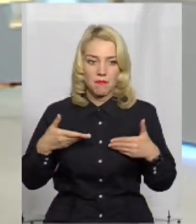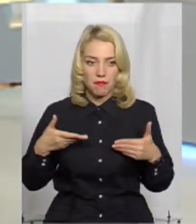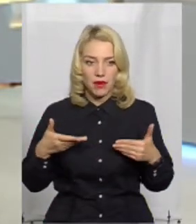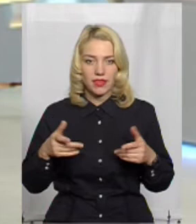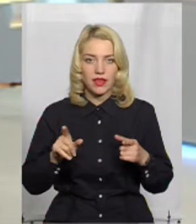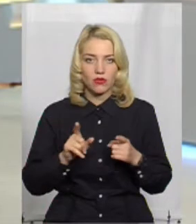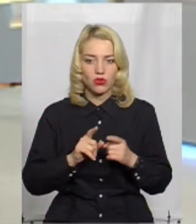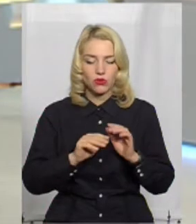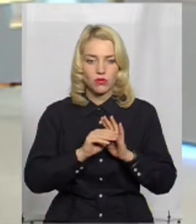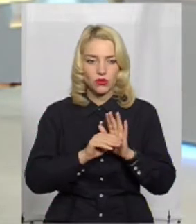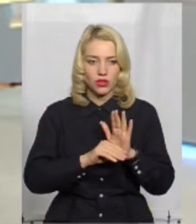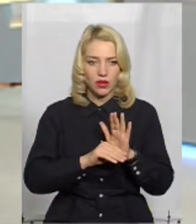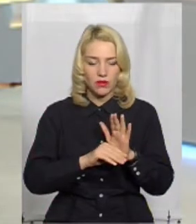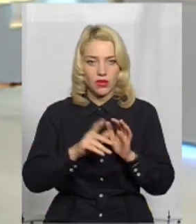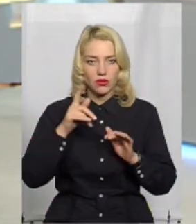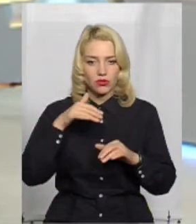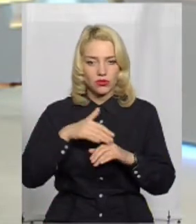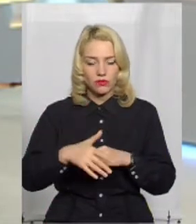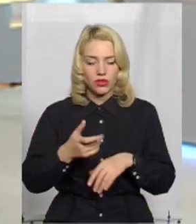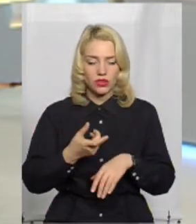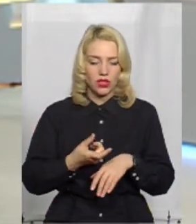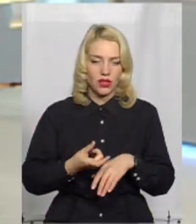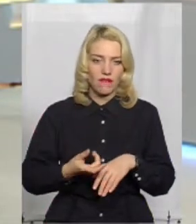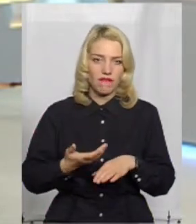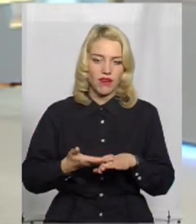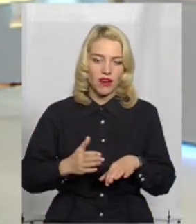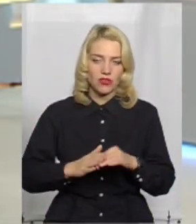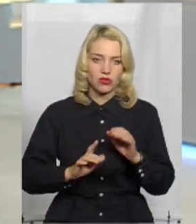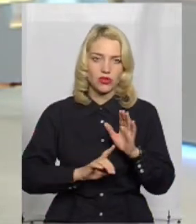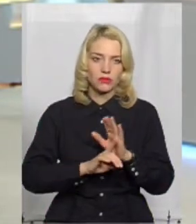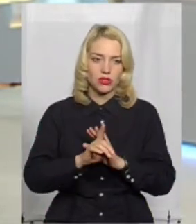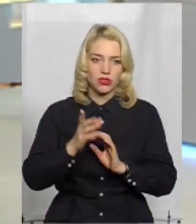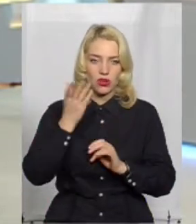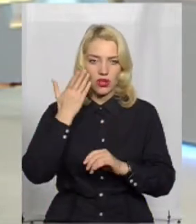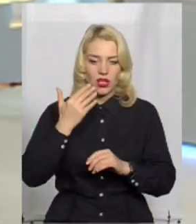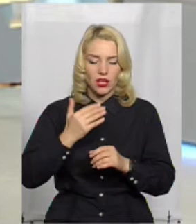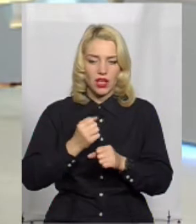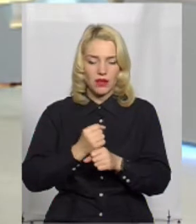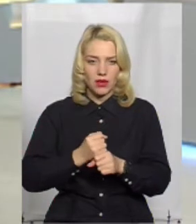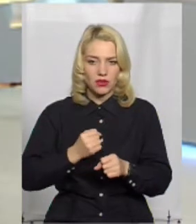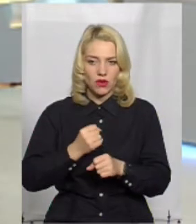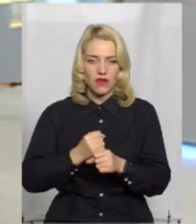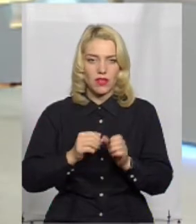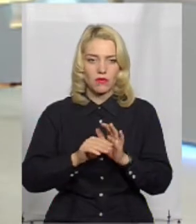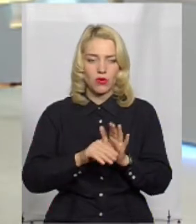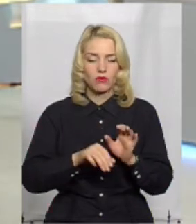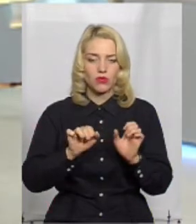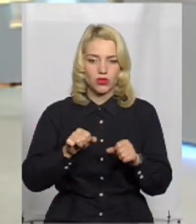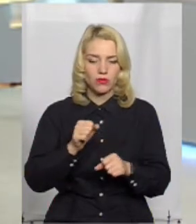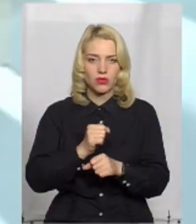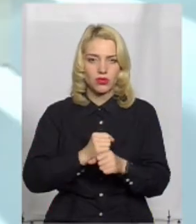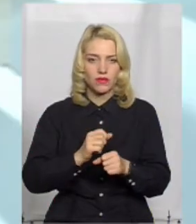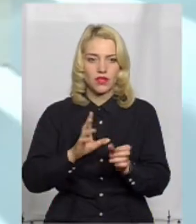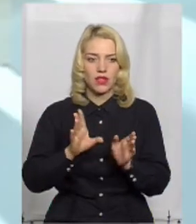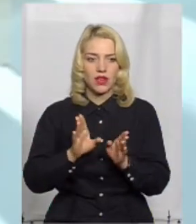також, програма, розумієте, дуже важко починати, коли є вже напрацьована програма, можна тоді працювати. Разом з тим,